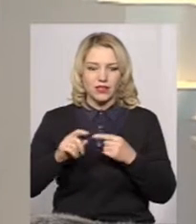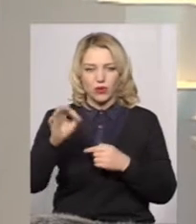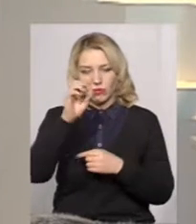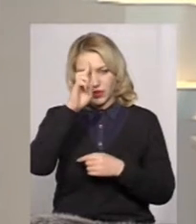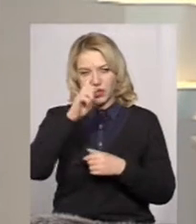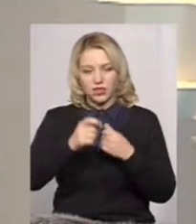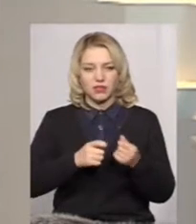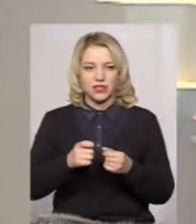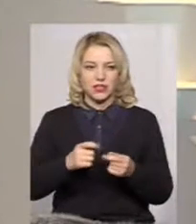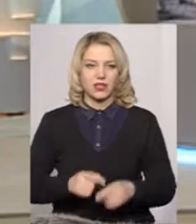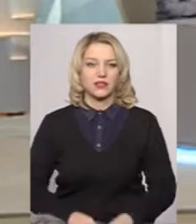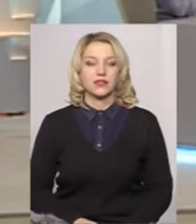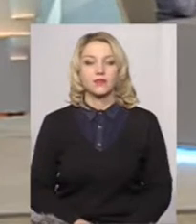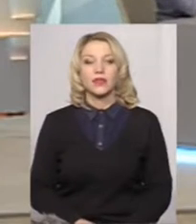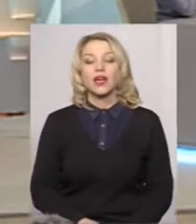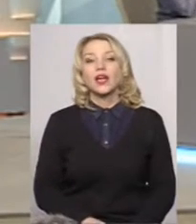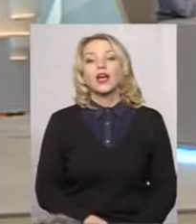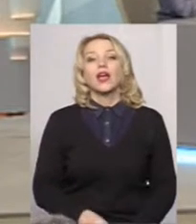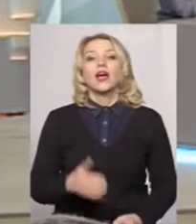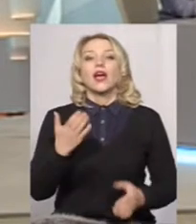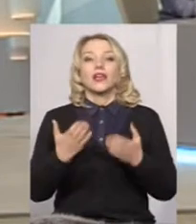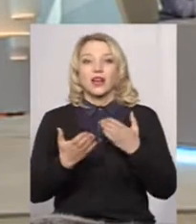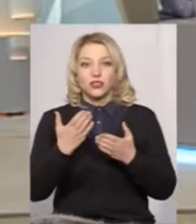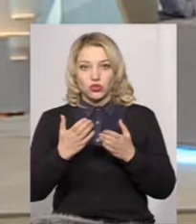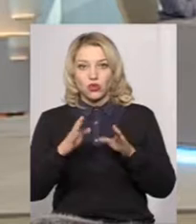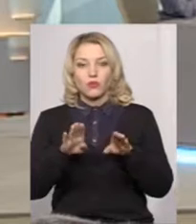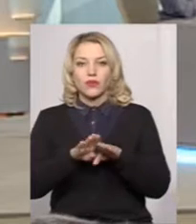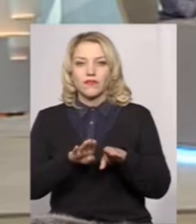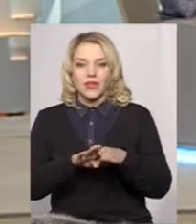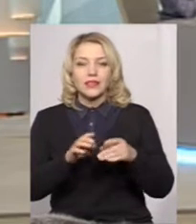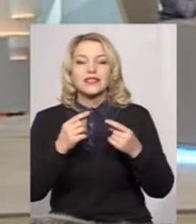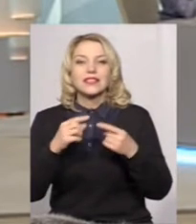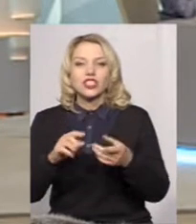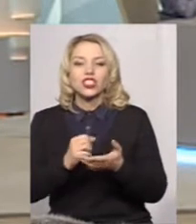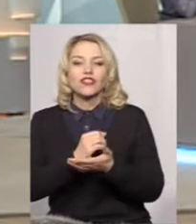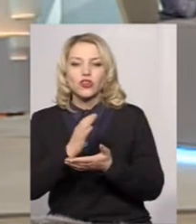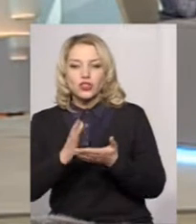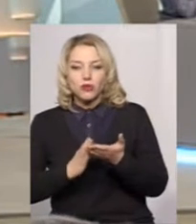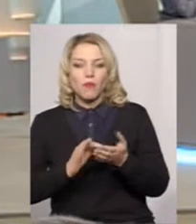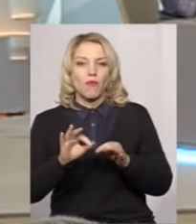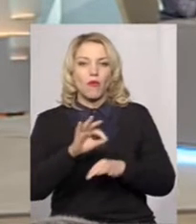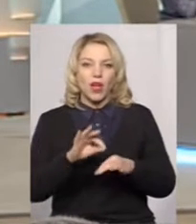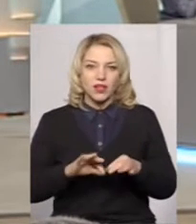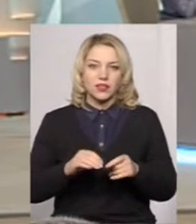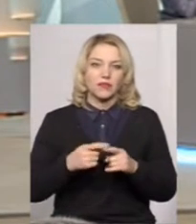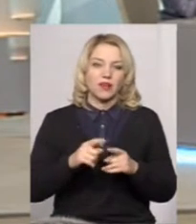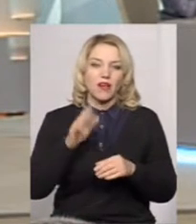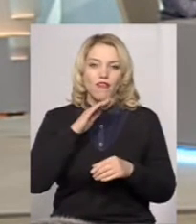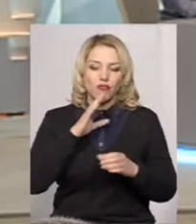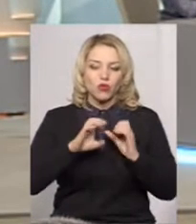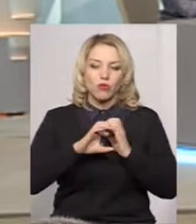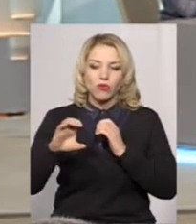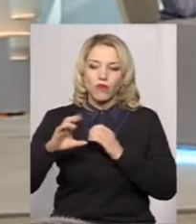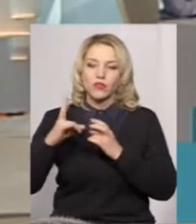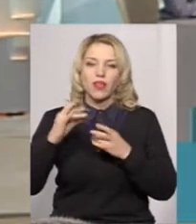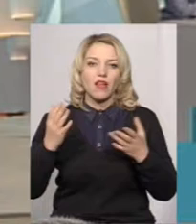облдержадміністрації. Пане Сергію, от якщо переймати з іншими інфраструктурними проектами в громадах водопроводи на якому